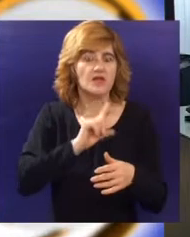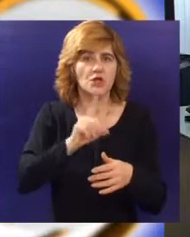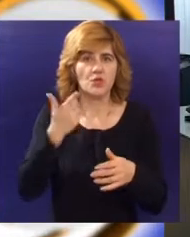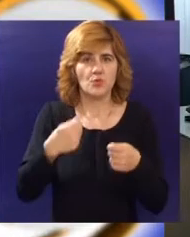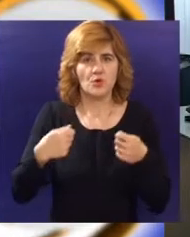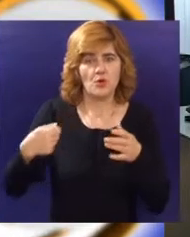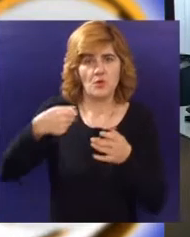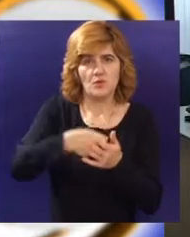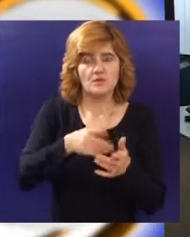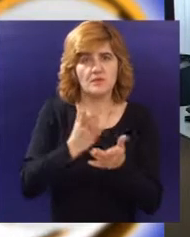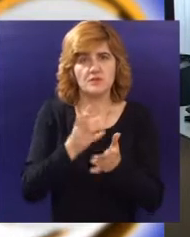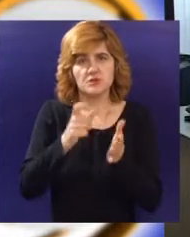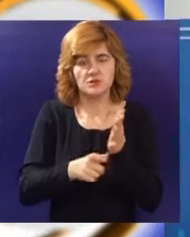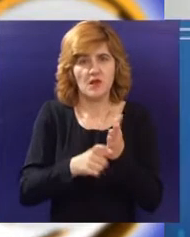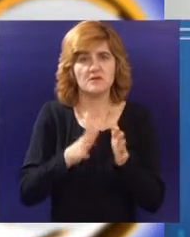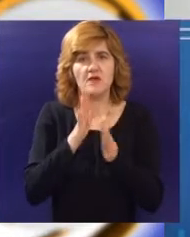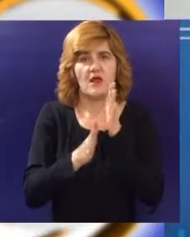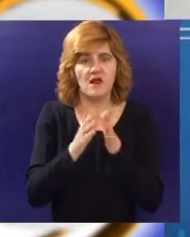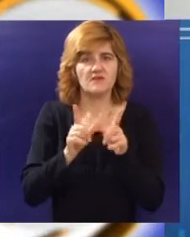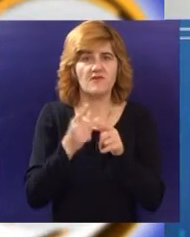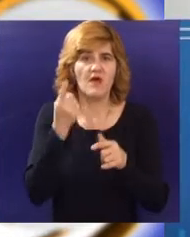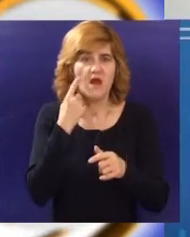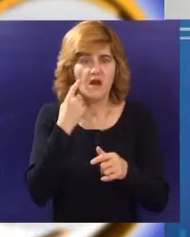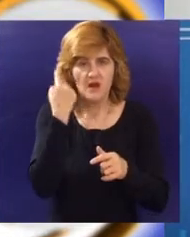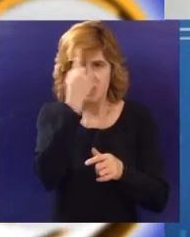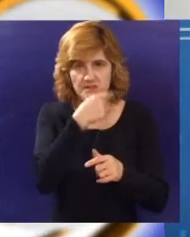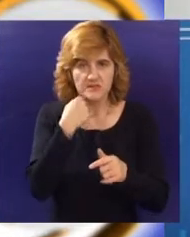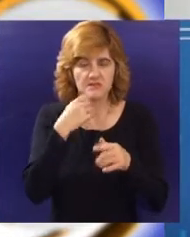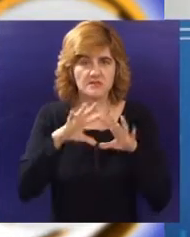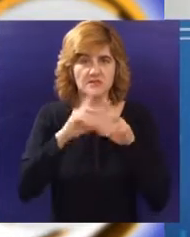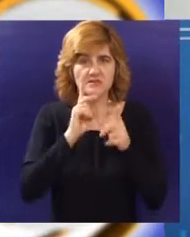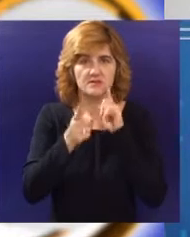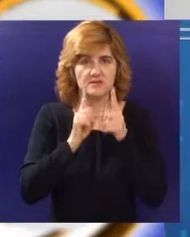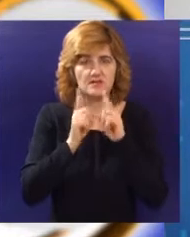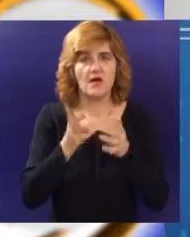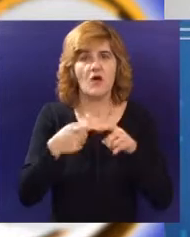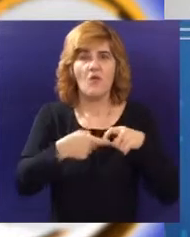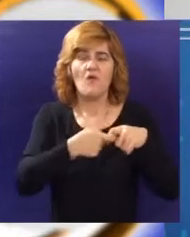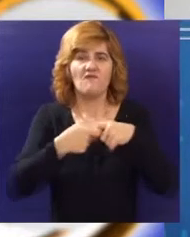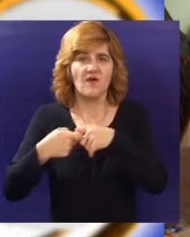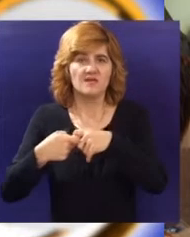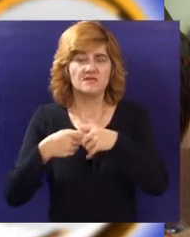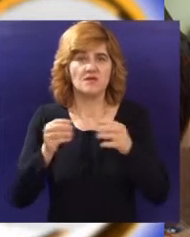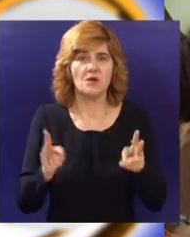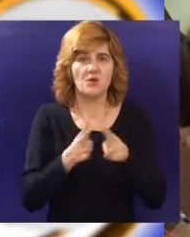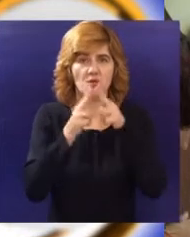mnogi drugi učestvuju u nizu aktivnosti online i licem ulice kako bi iskoristili energiju društvenih veza, povezali ljude kroz aktivnosti u